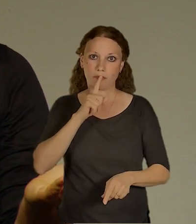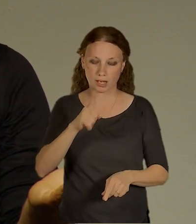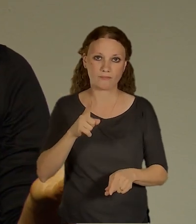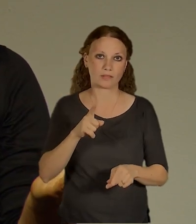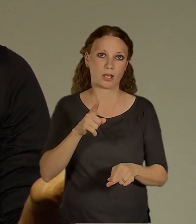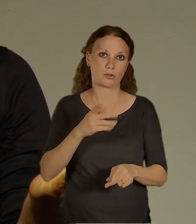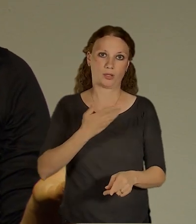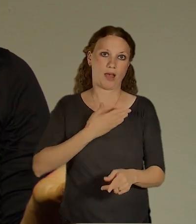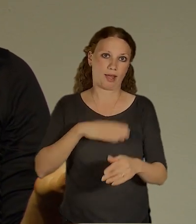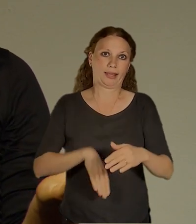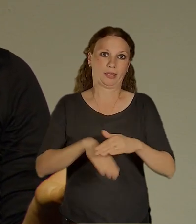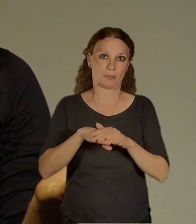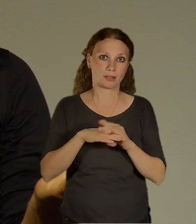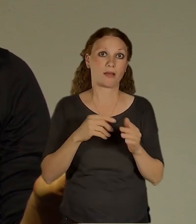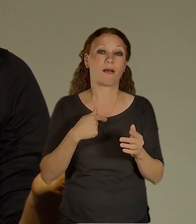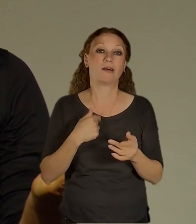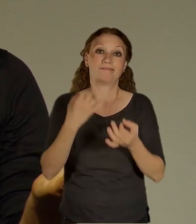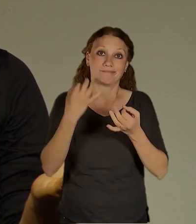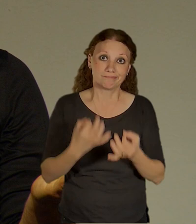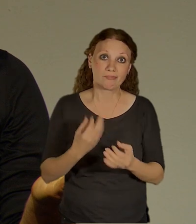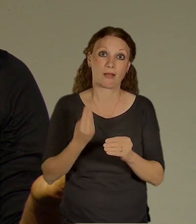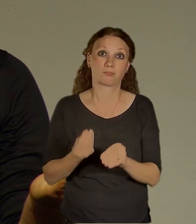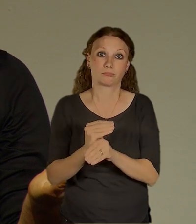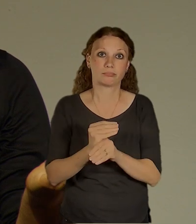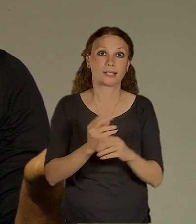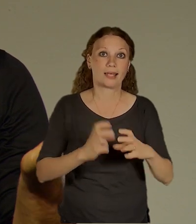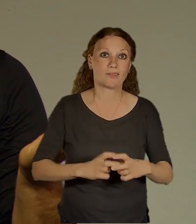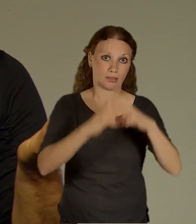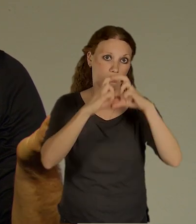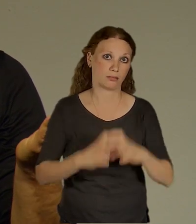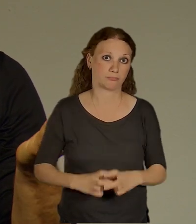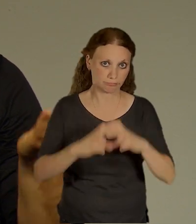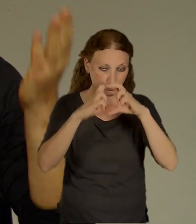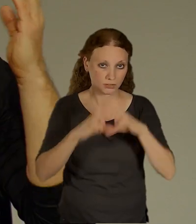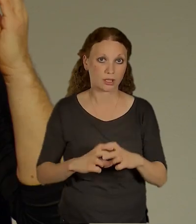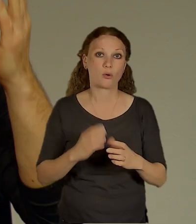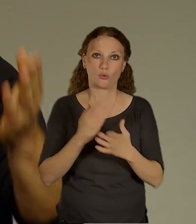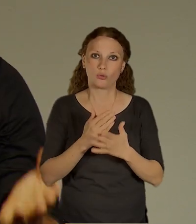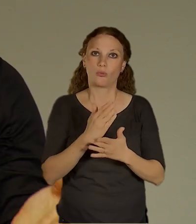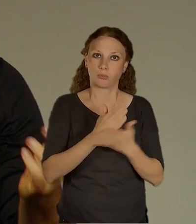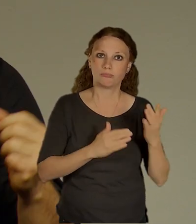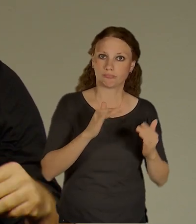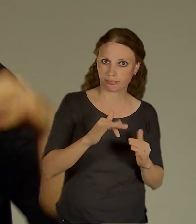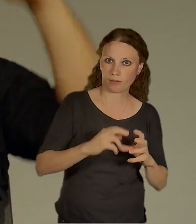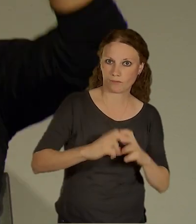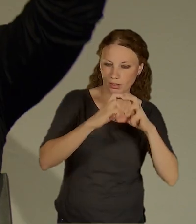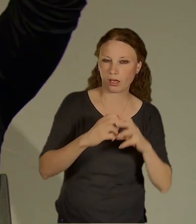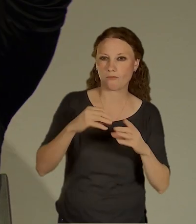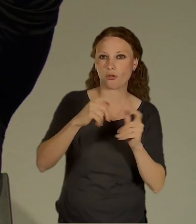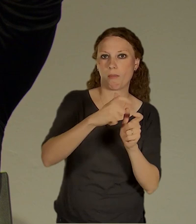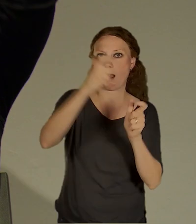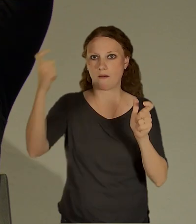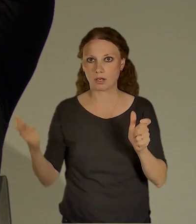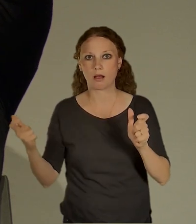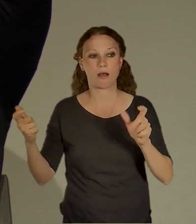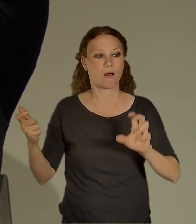My ho překonáváme soustavou výtahů. Některé ty výtahy už tam jsou navržené v rámci té lávky, to jsou ty výtahy propojující